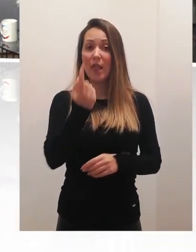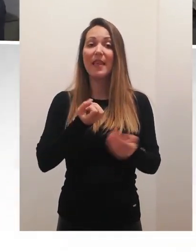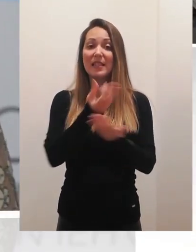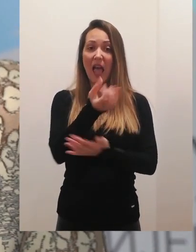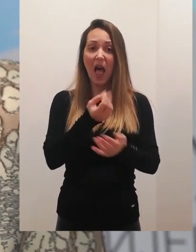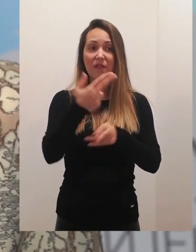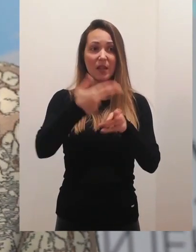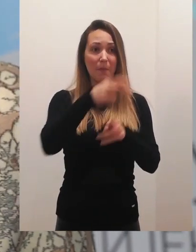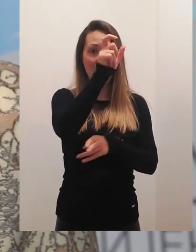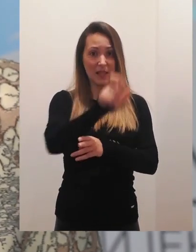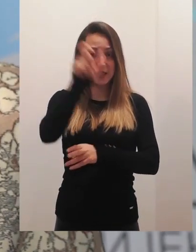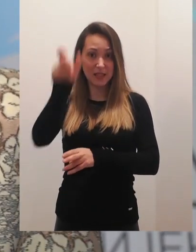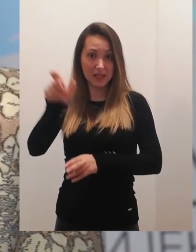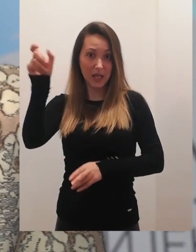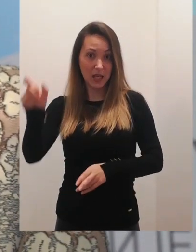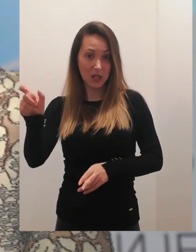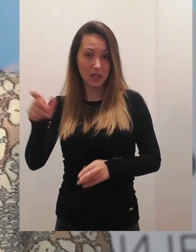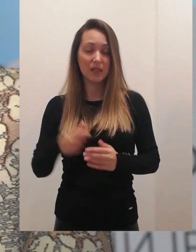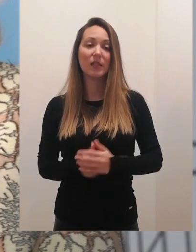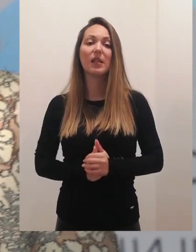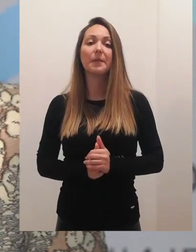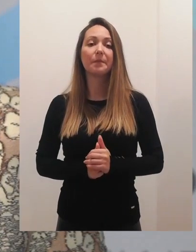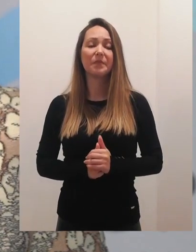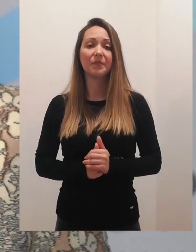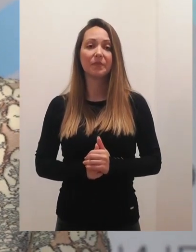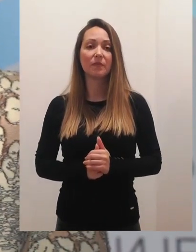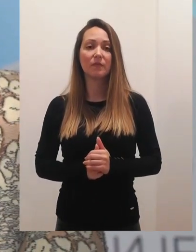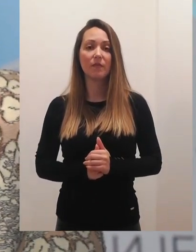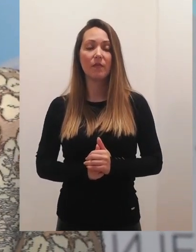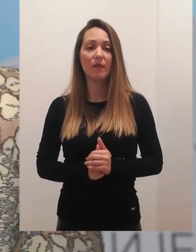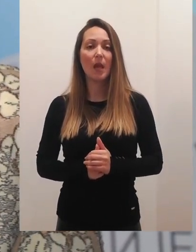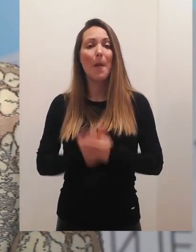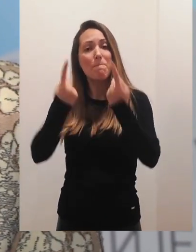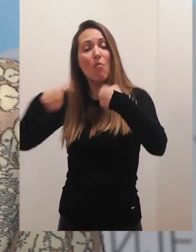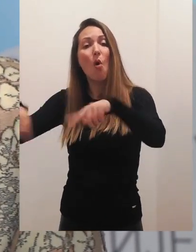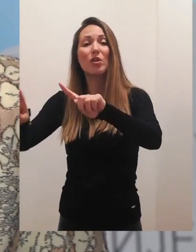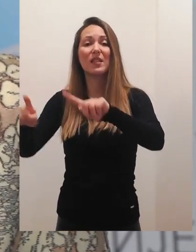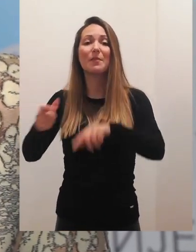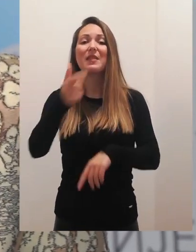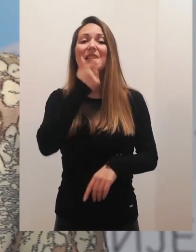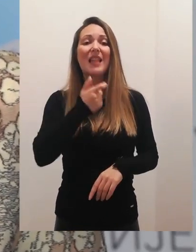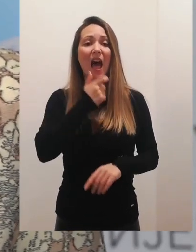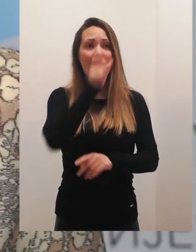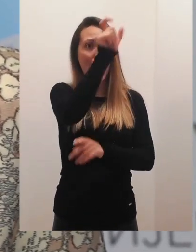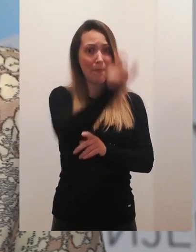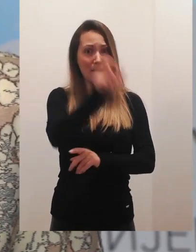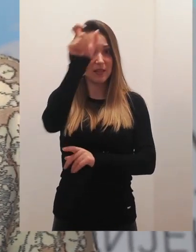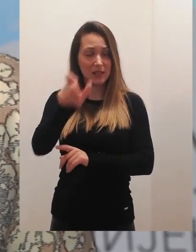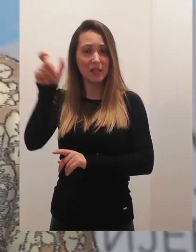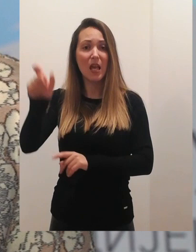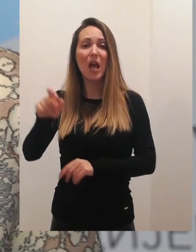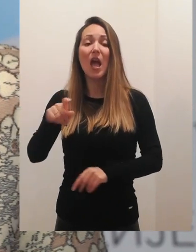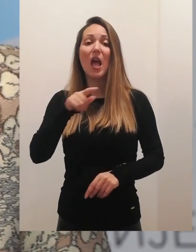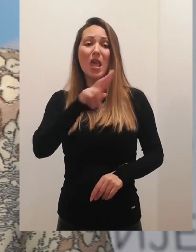možda sam za sve pacijente, što možda nisam stigla da kažem na ovom poromu. Naravno, za stari pacijente koji imaju